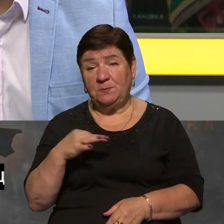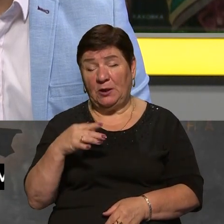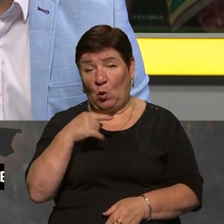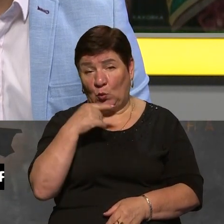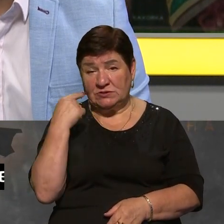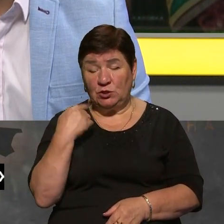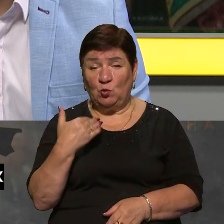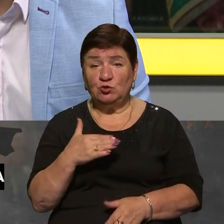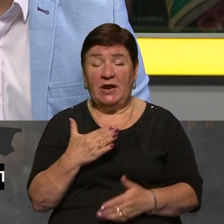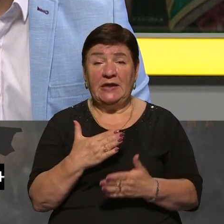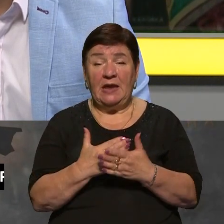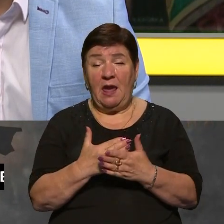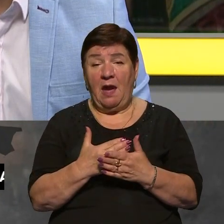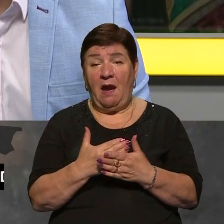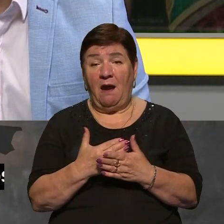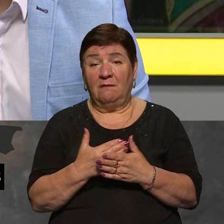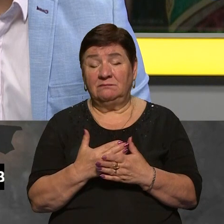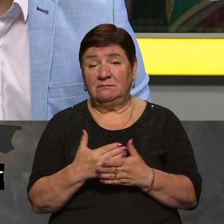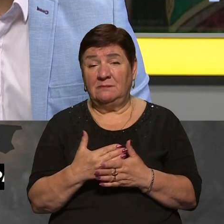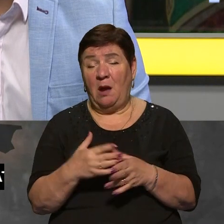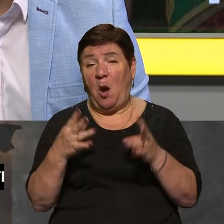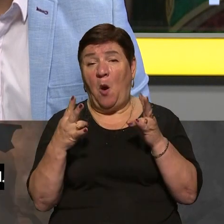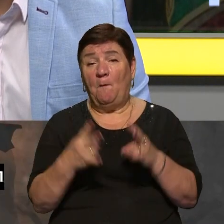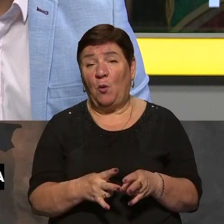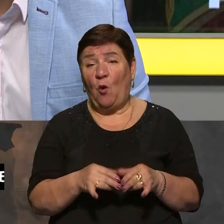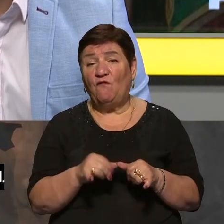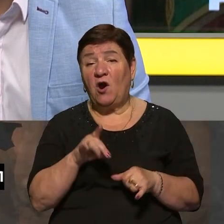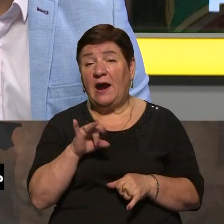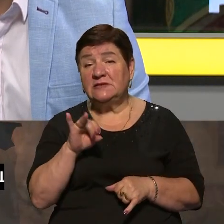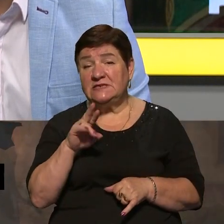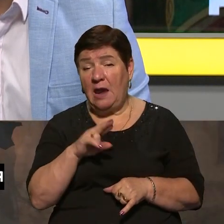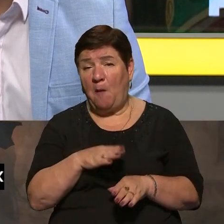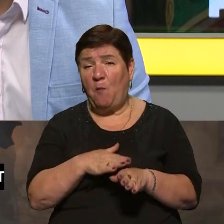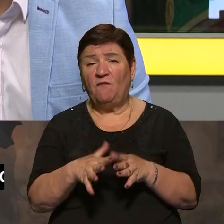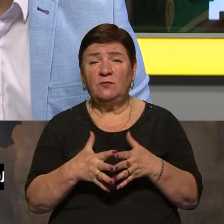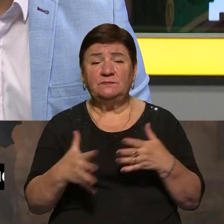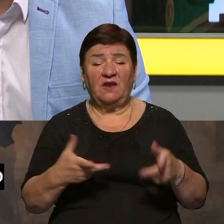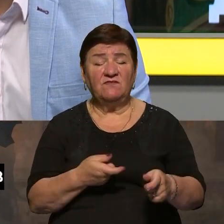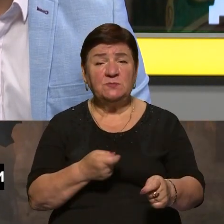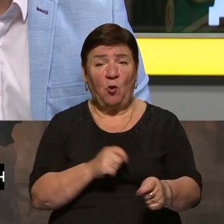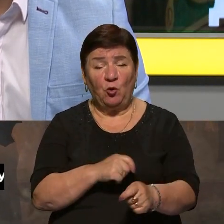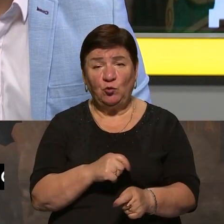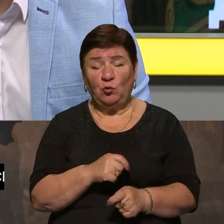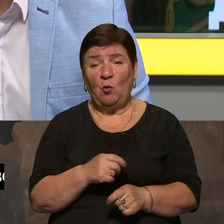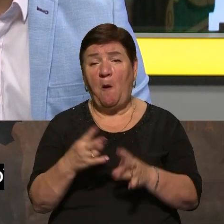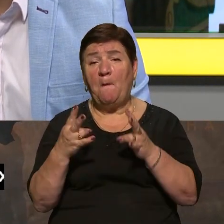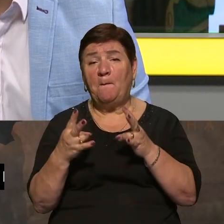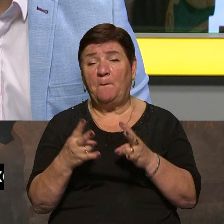вже є провокація. От залишилось тільки питання, чи переростає це в повномасштабну збройну провокацію. І